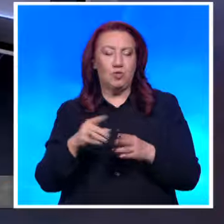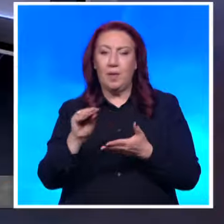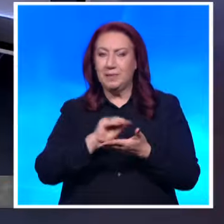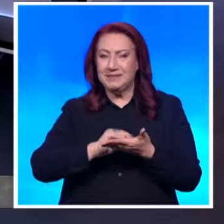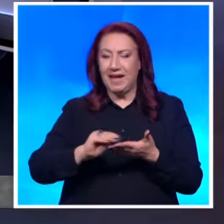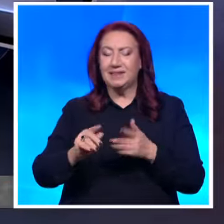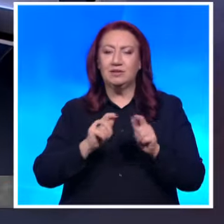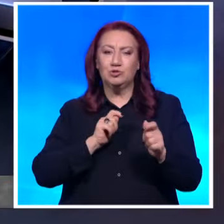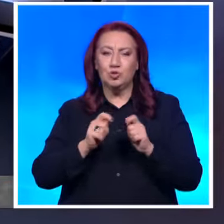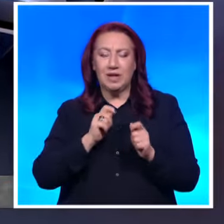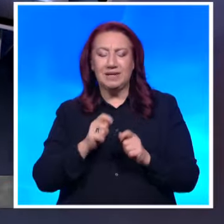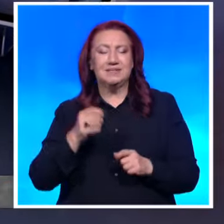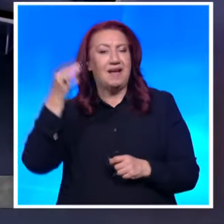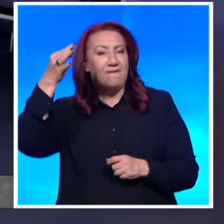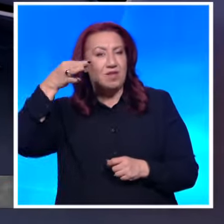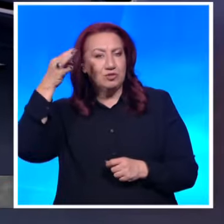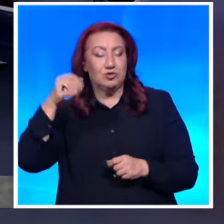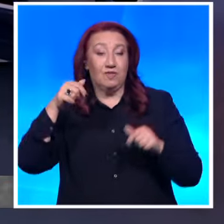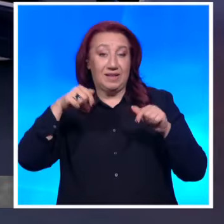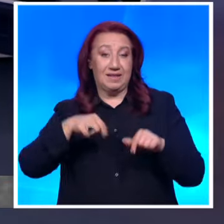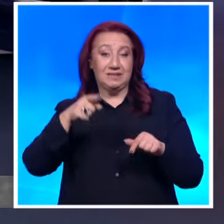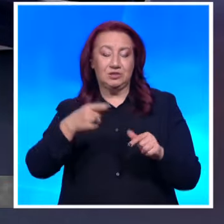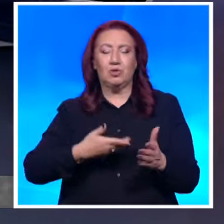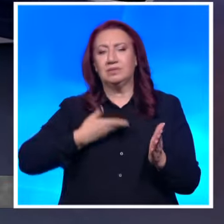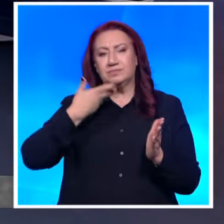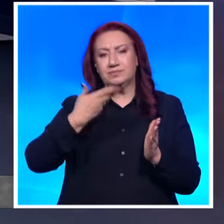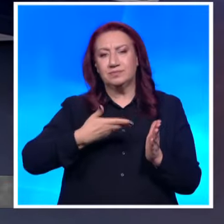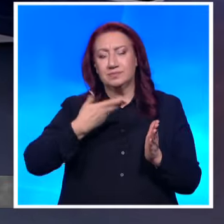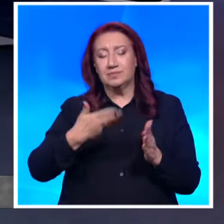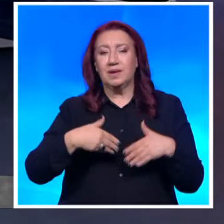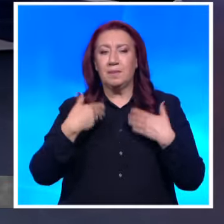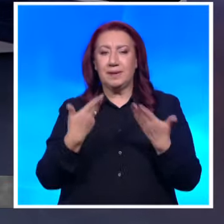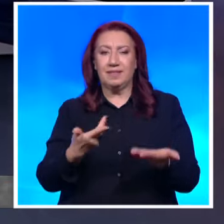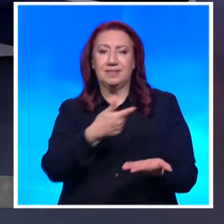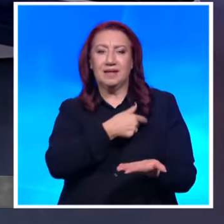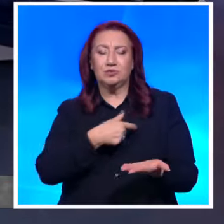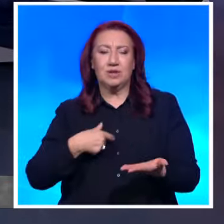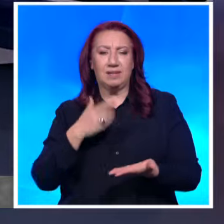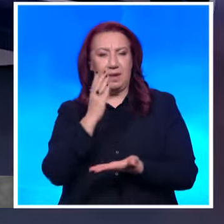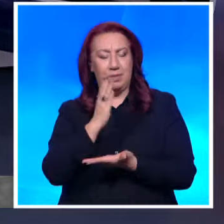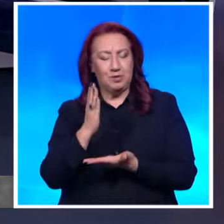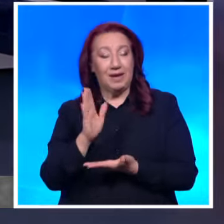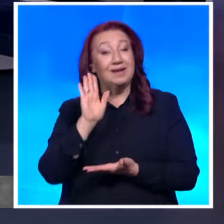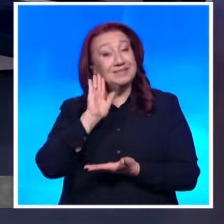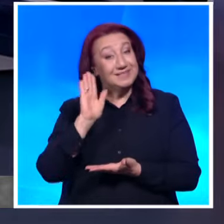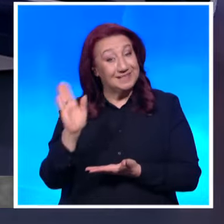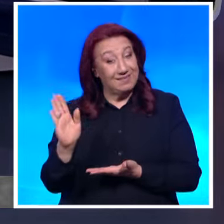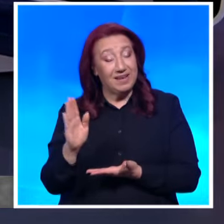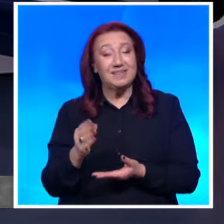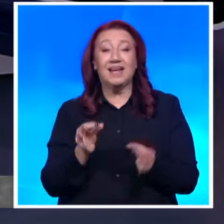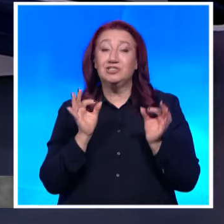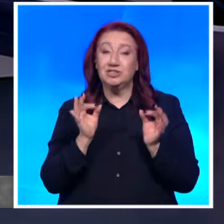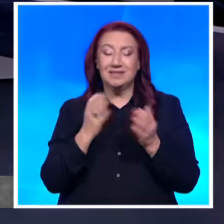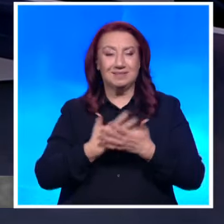В днешния ден той произнесе слово пред Националната библиотека. Здравейте, чести празнат. Нека да внесем